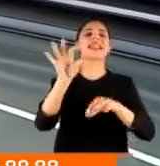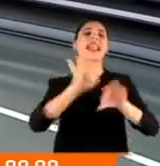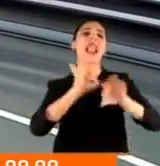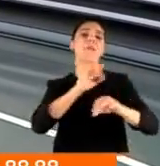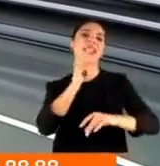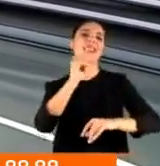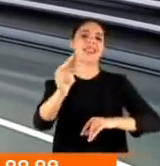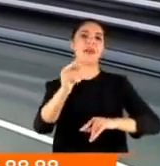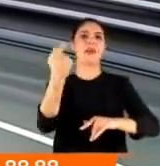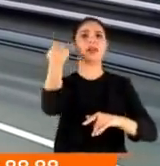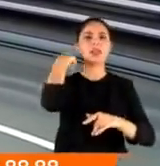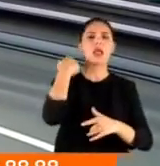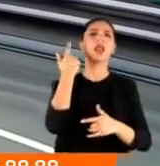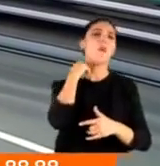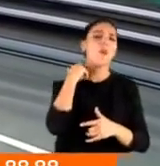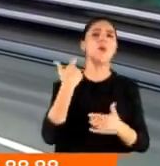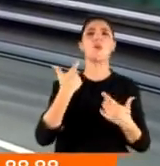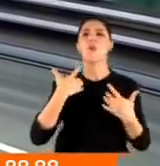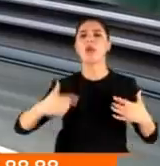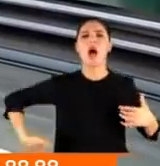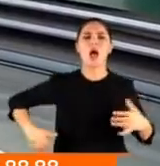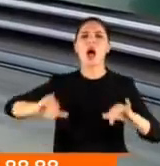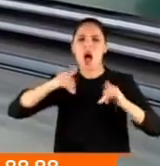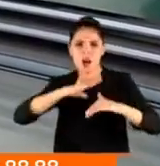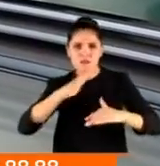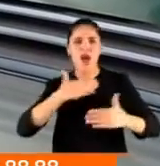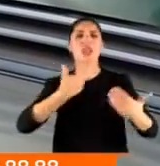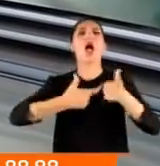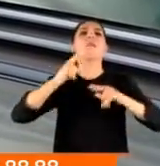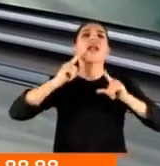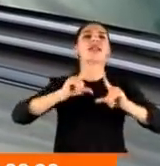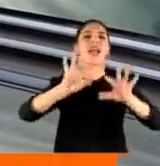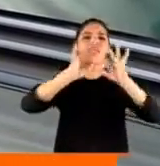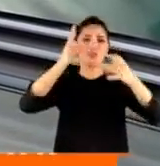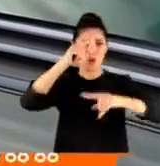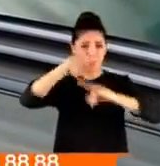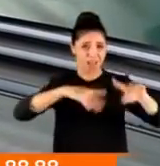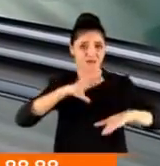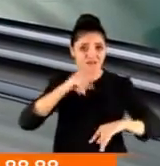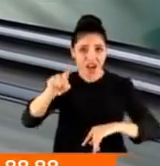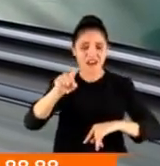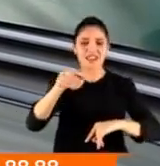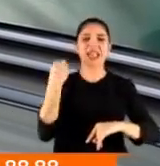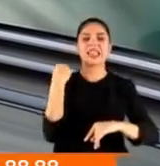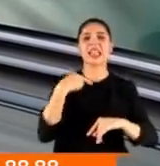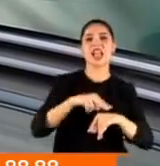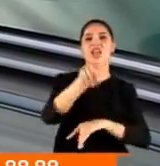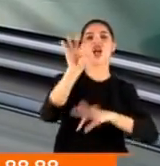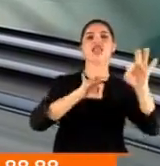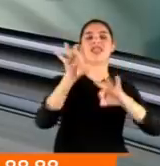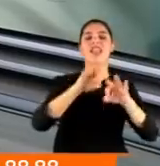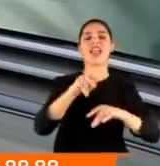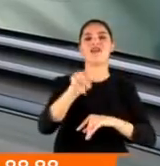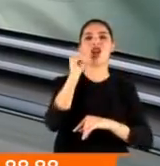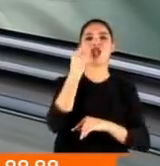özetleyeyim. Sırt, bel ve boyun ağrısı çekiyorsanız. Ameliyatsız bir çözüm arıyorsanız. İşte size göre bir tedavi